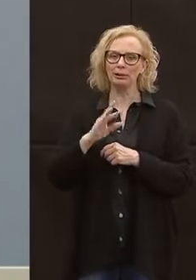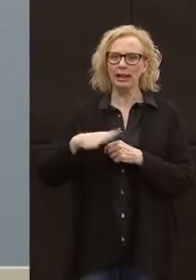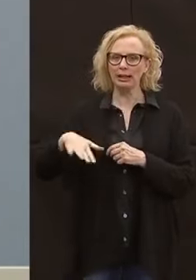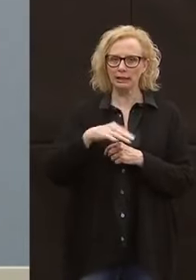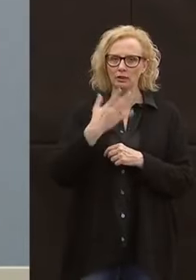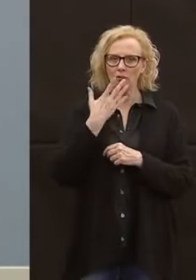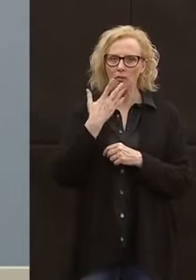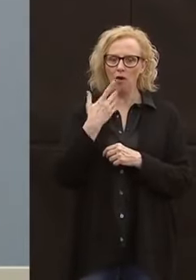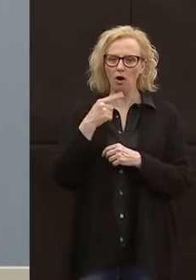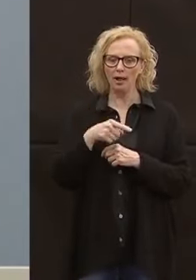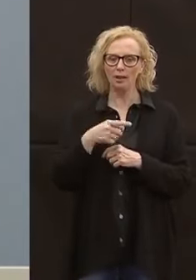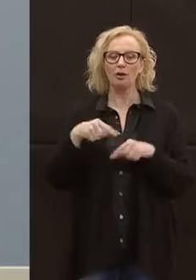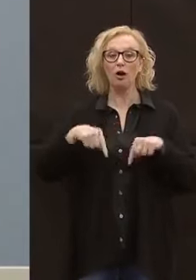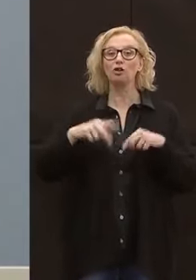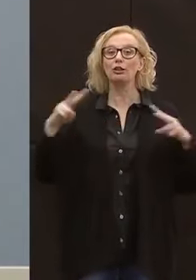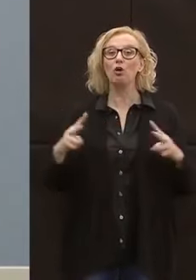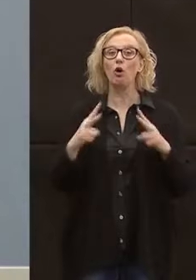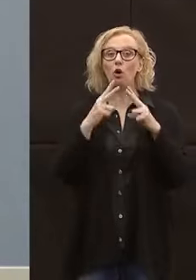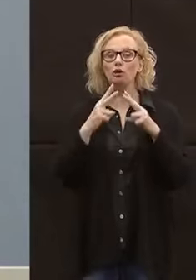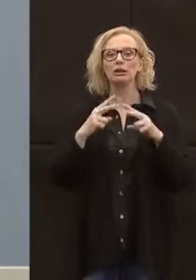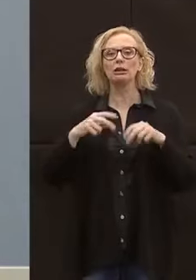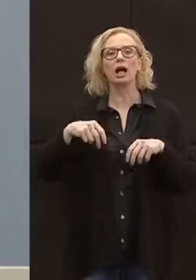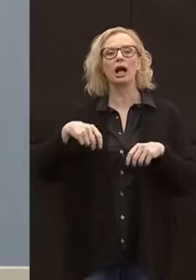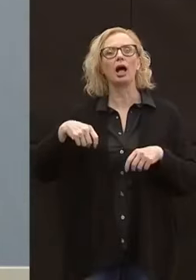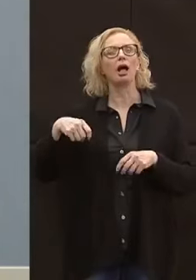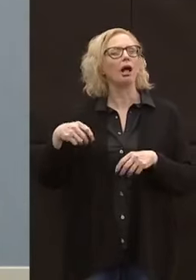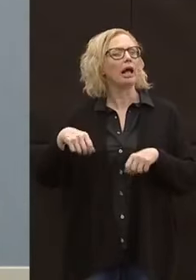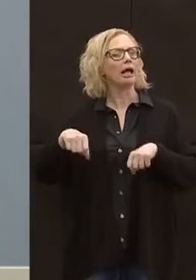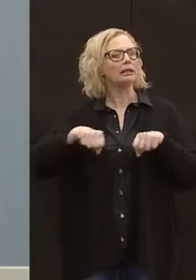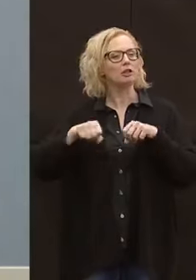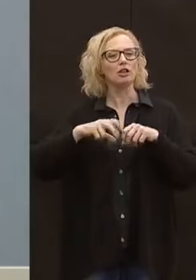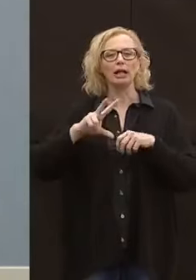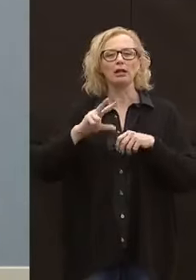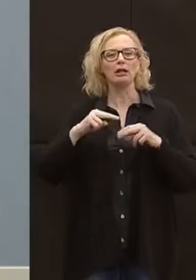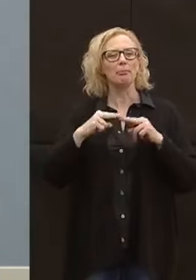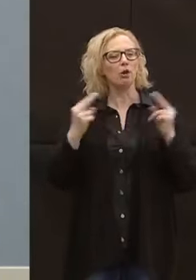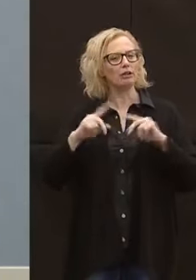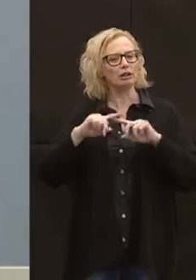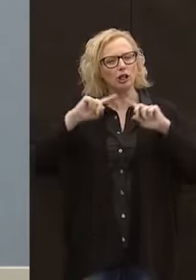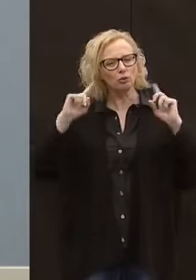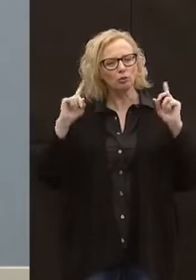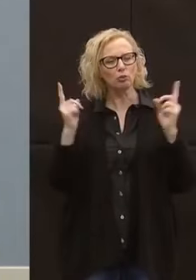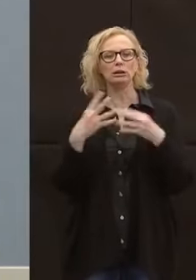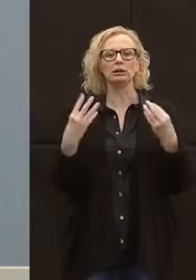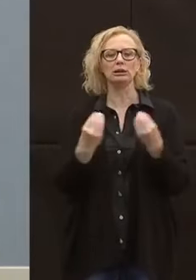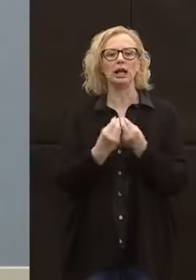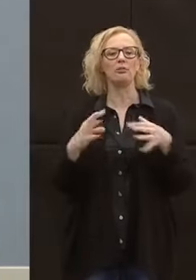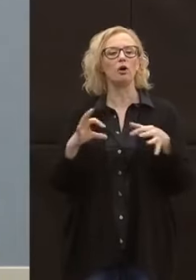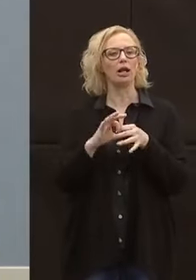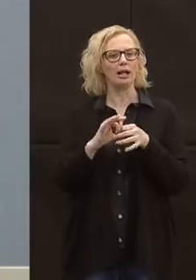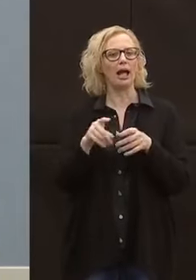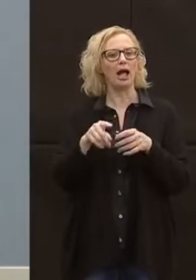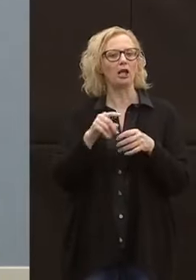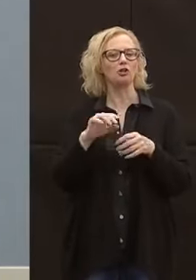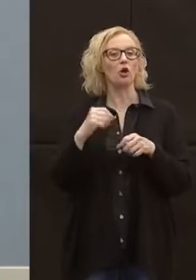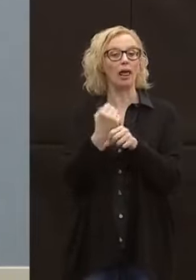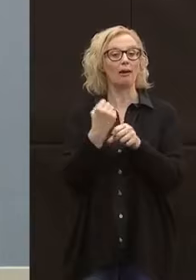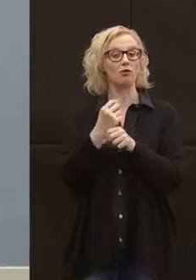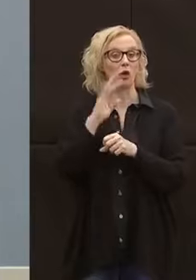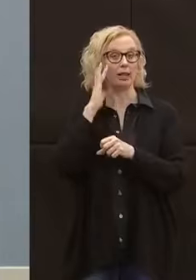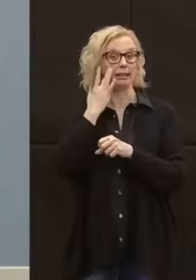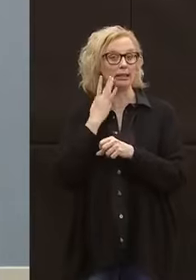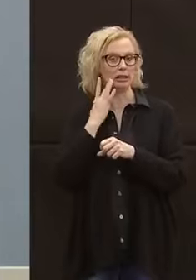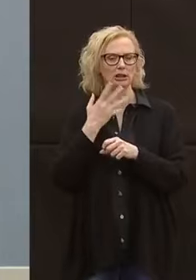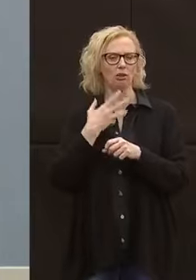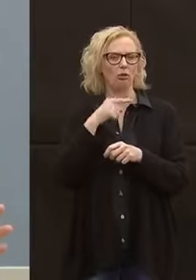'è stato un incontro importante con tutti i dirigenti della provincia sul tavolo della prevenzione dei rischi sul lavoro. Lo vogliamo fare